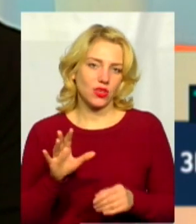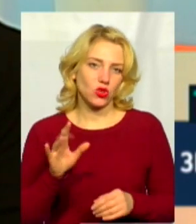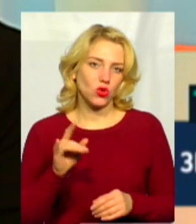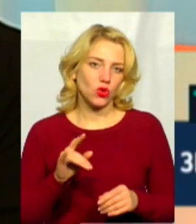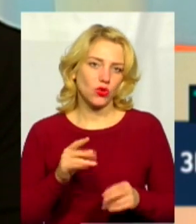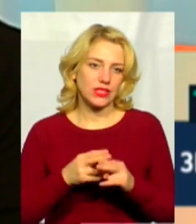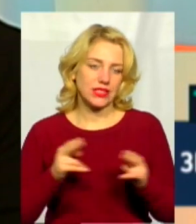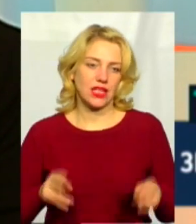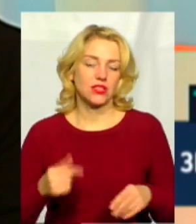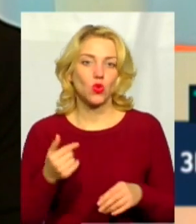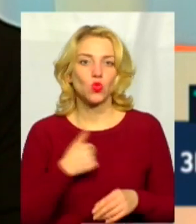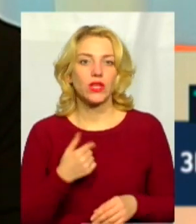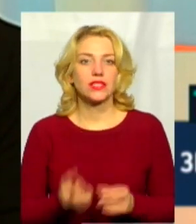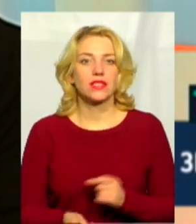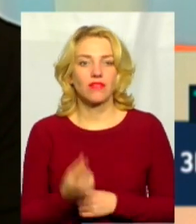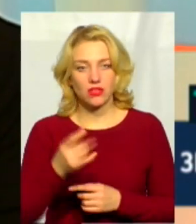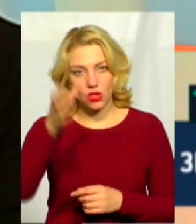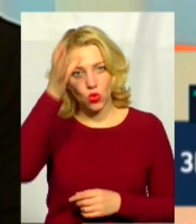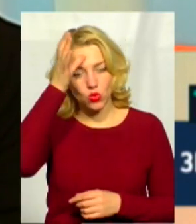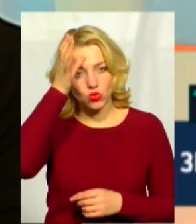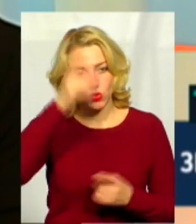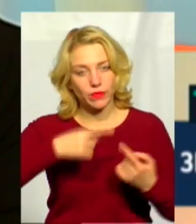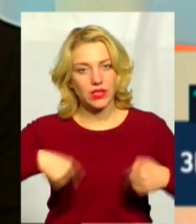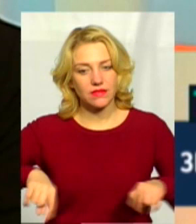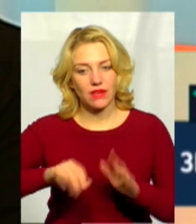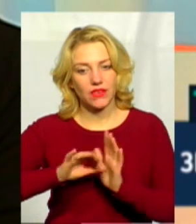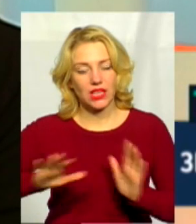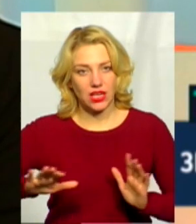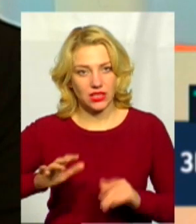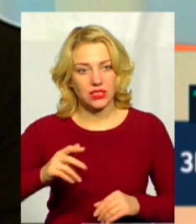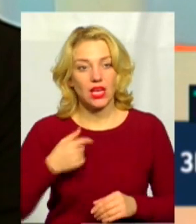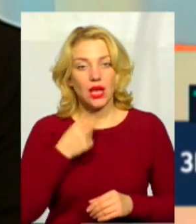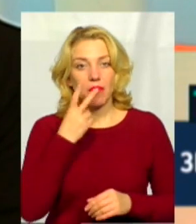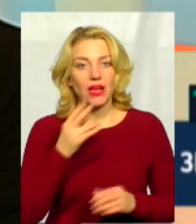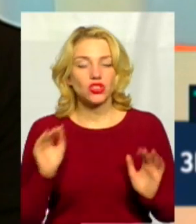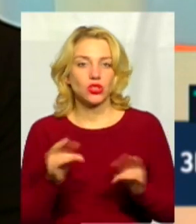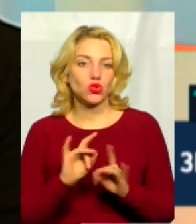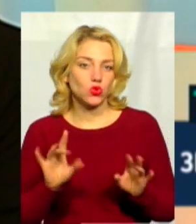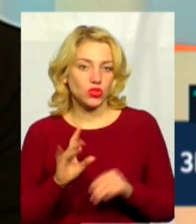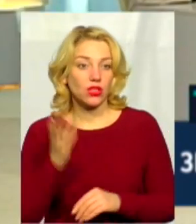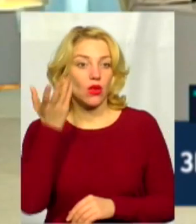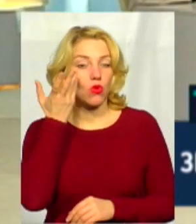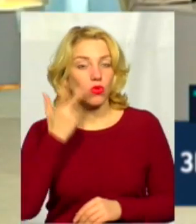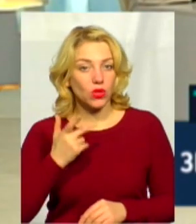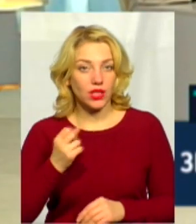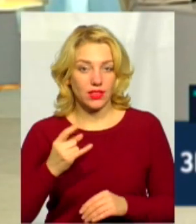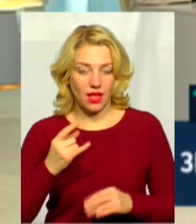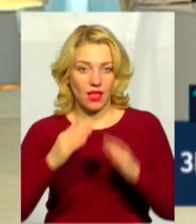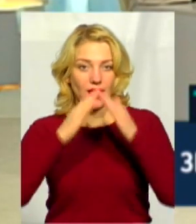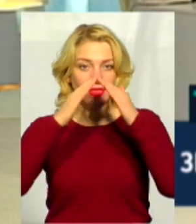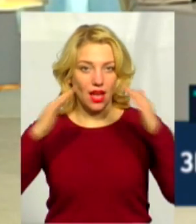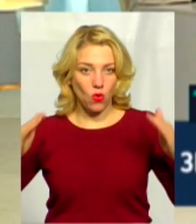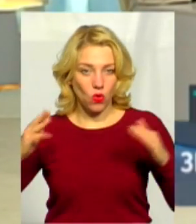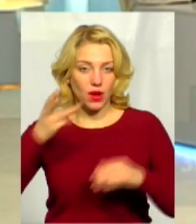сфера в енергетиці, тому що ми бачили приклад в сюжеті, коли на даху Хмельницького